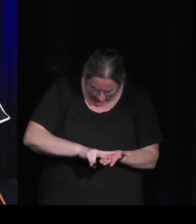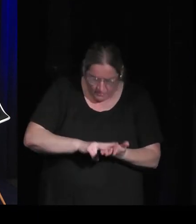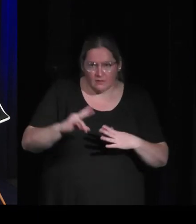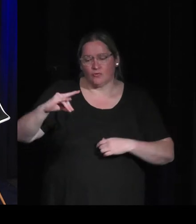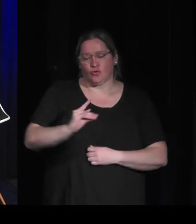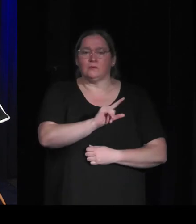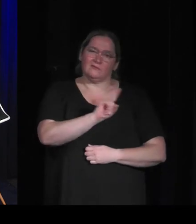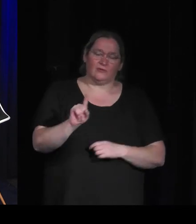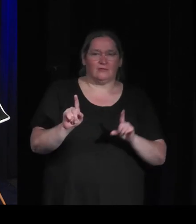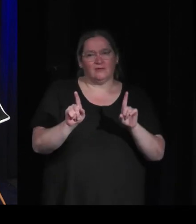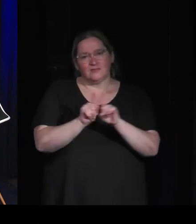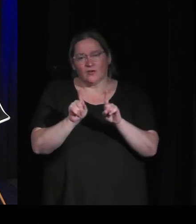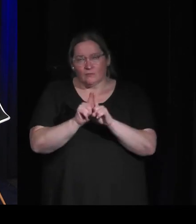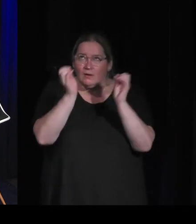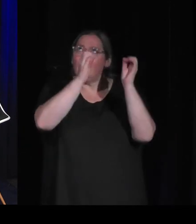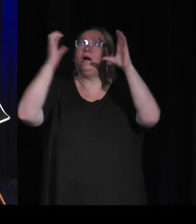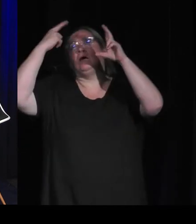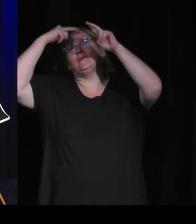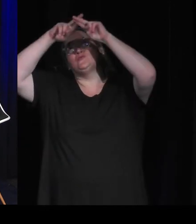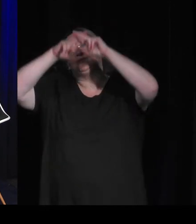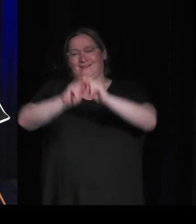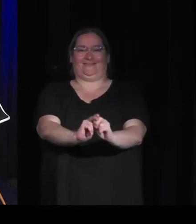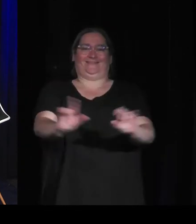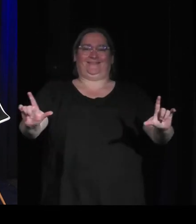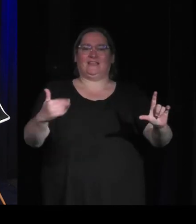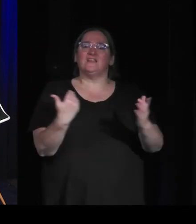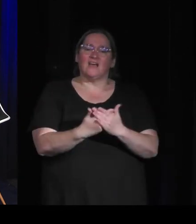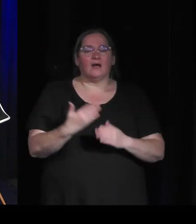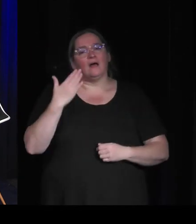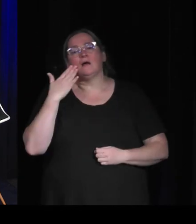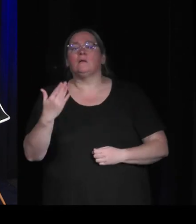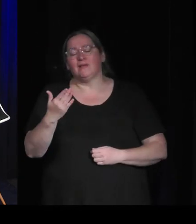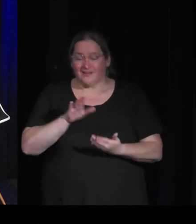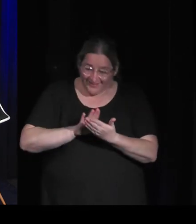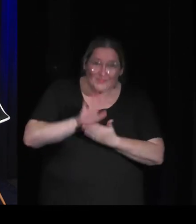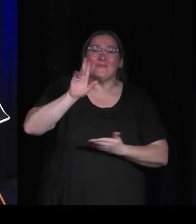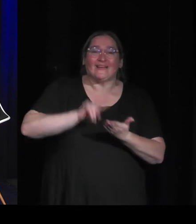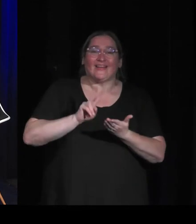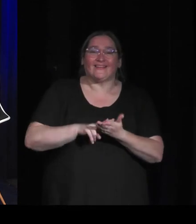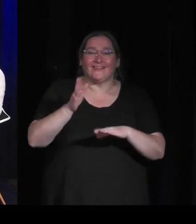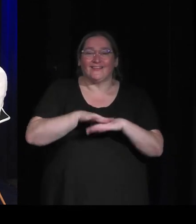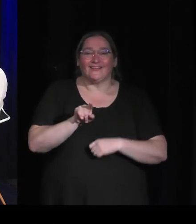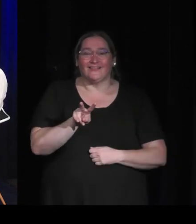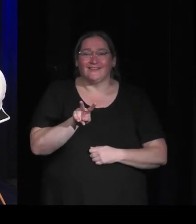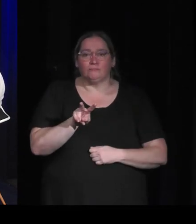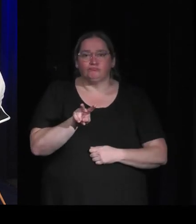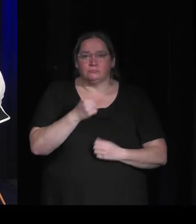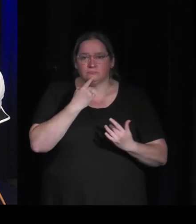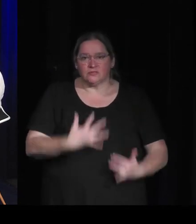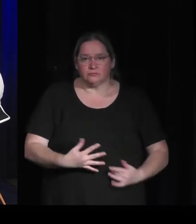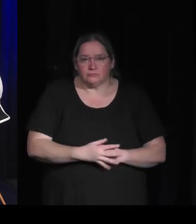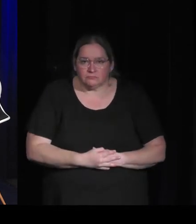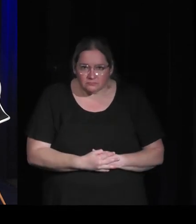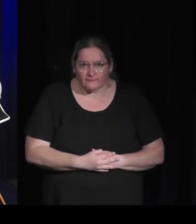'est une image un souvenir de la dordogne que quand on vous promet un vrai truc en fait on est souvent un peu déçu c'est à dire que les systèmes de